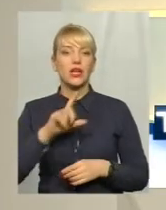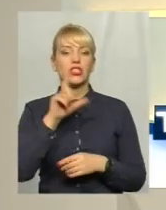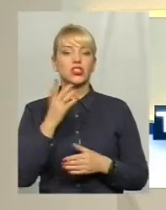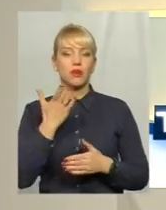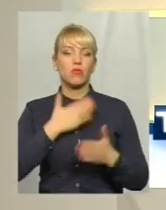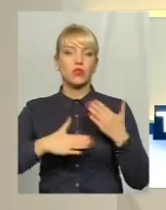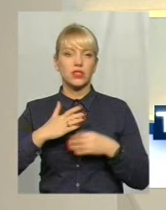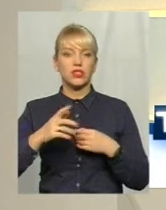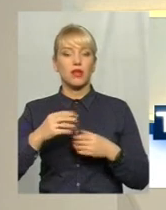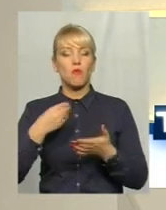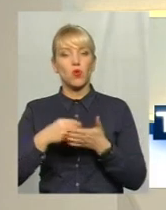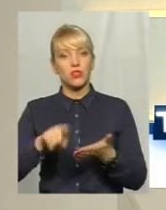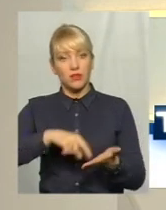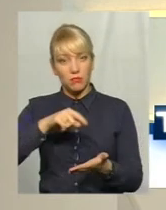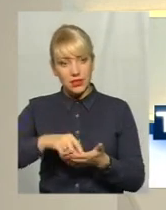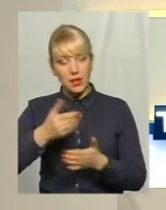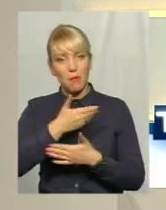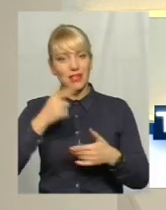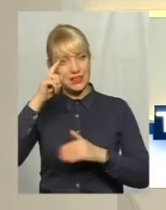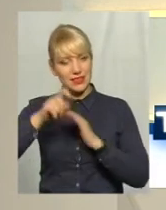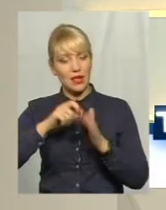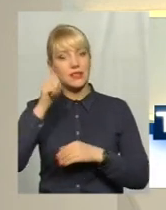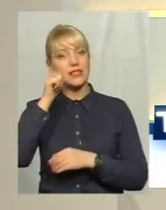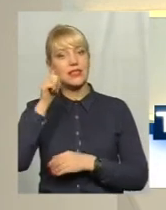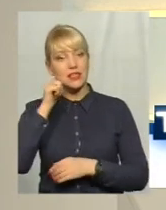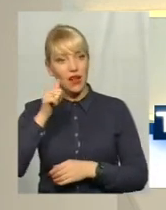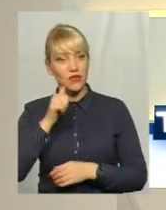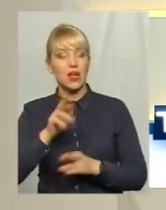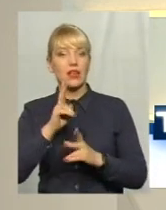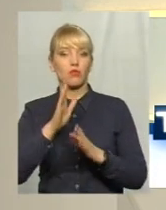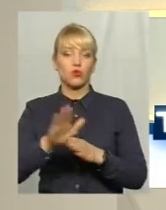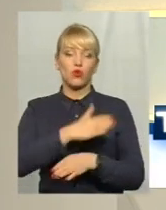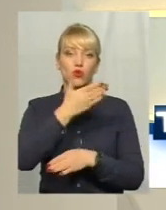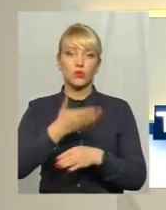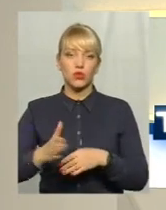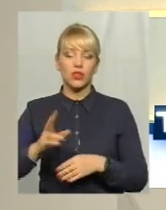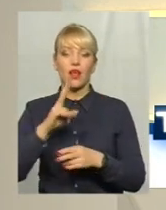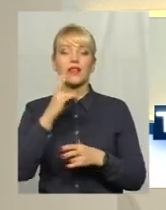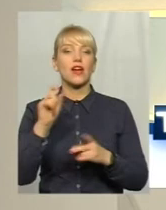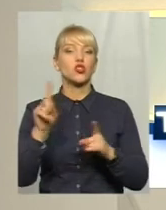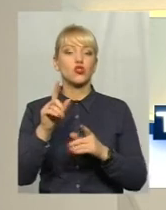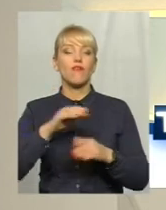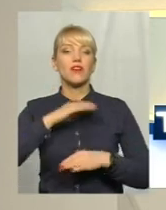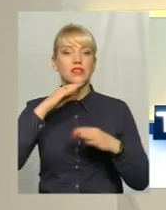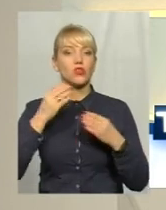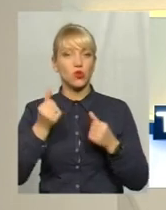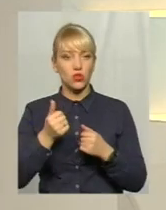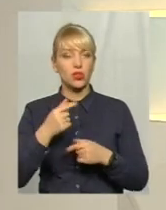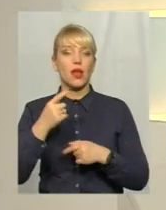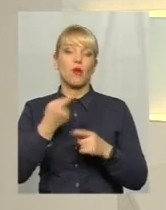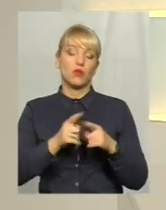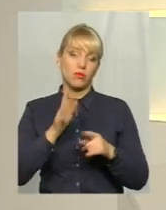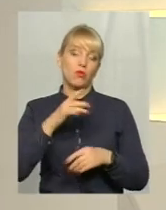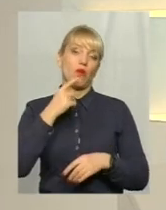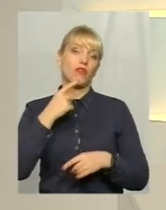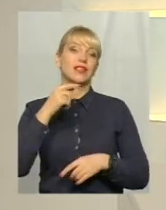нас бюджет міста, ми дізнаємося завтра. Як будуть розподілені і на що вистачить грошей, ми про це будемо вже говорити